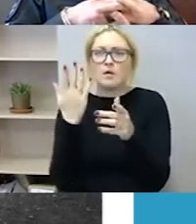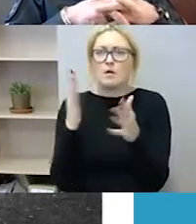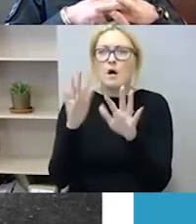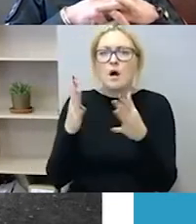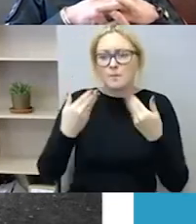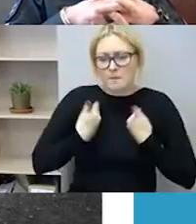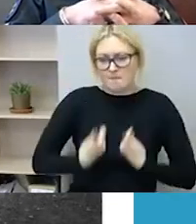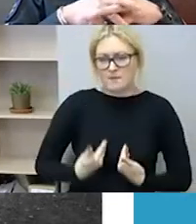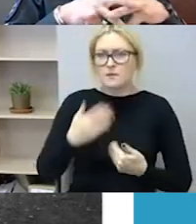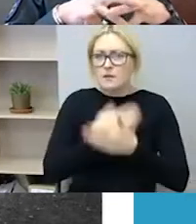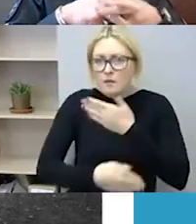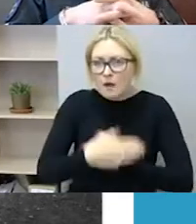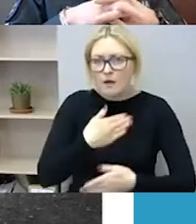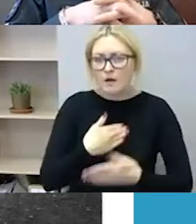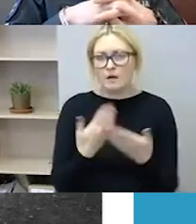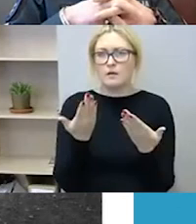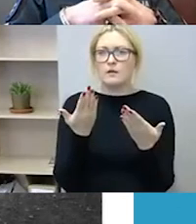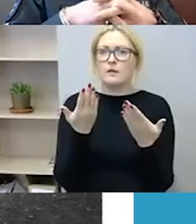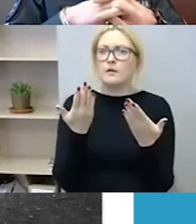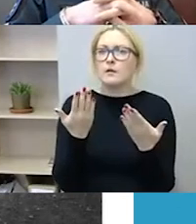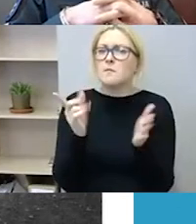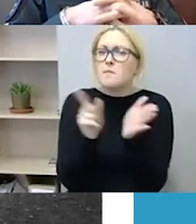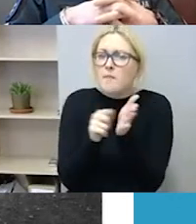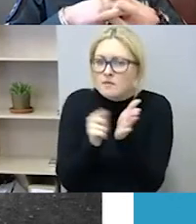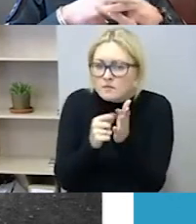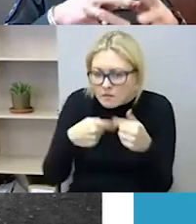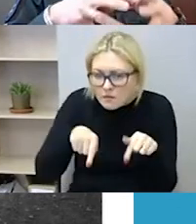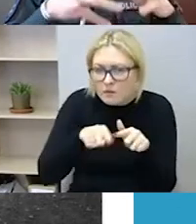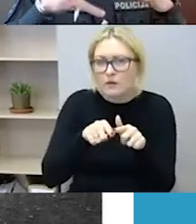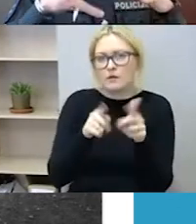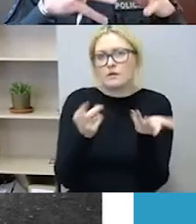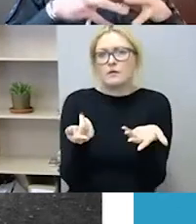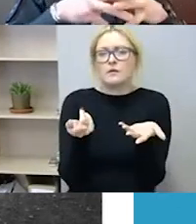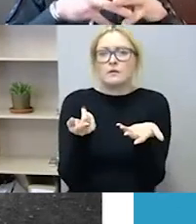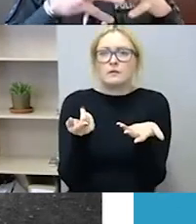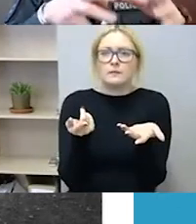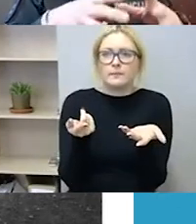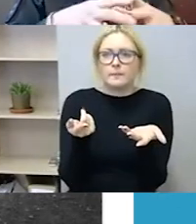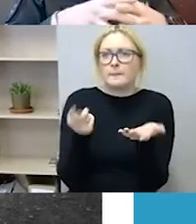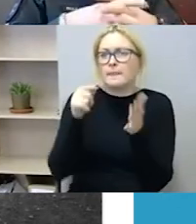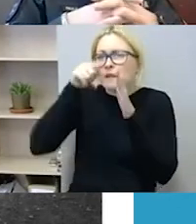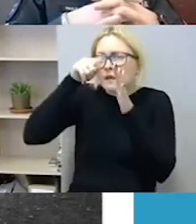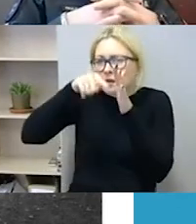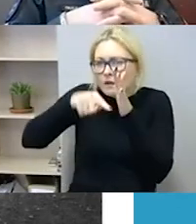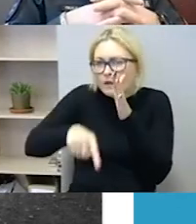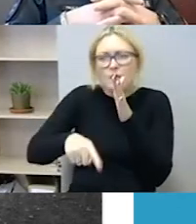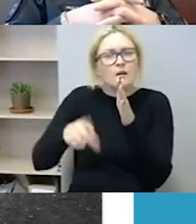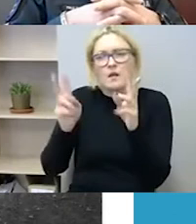Galbūt tai yra tiesiog pensininkai ir tiesiog giliai neieškant,